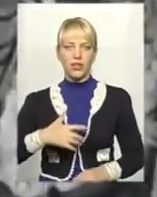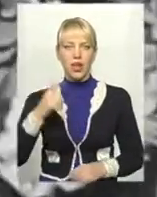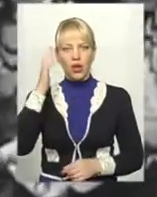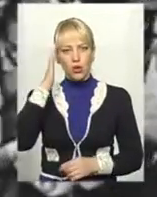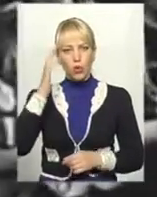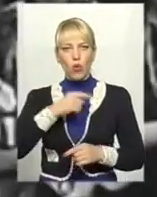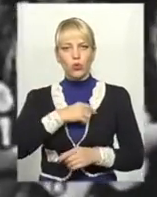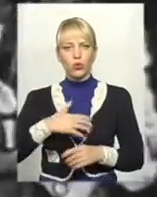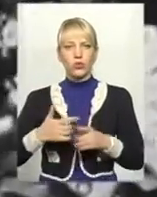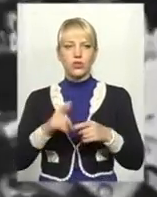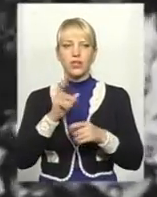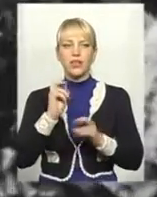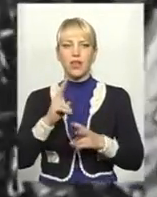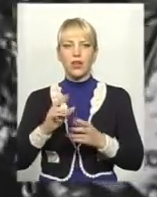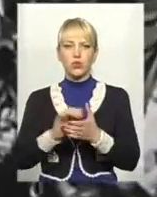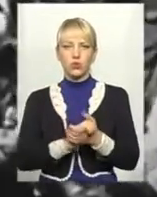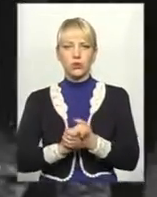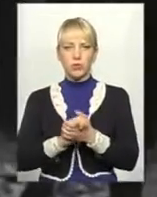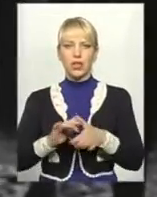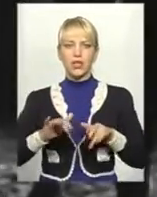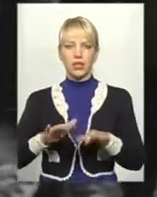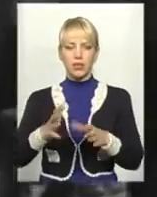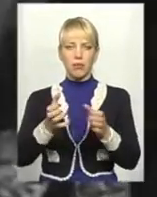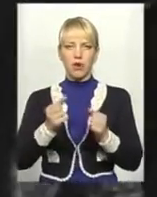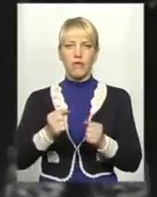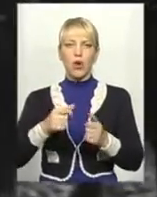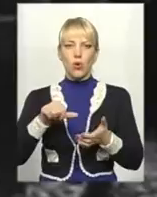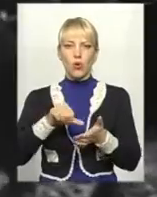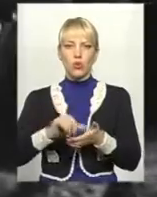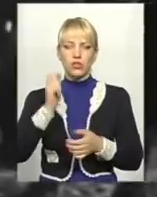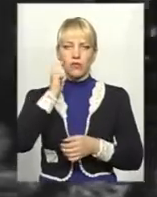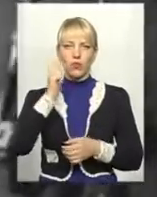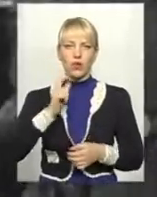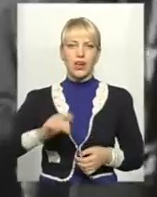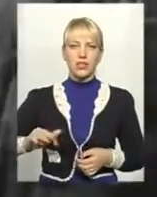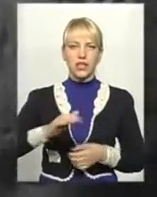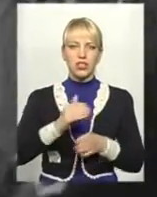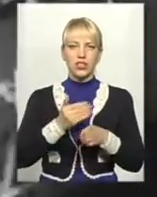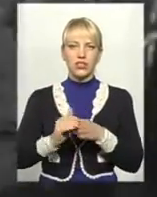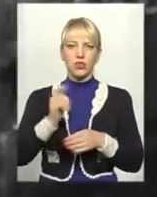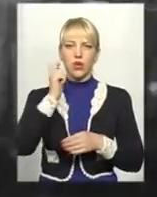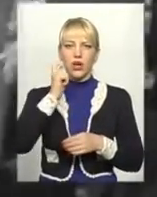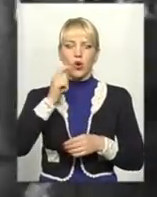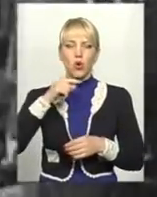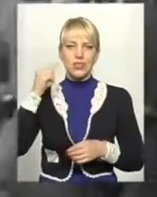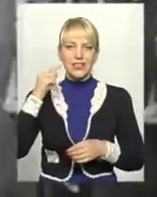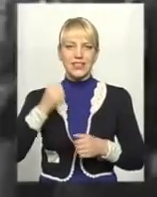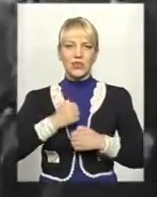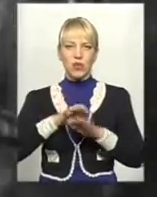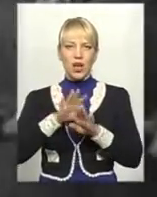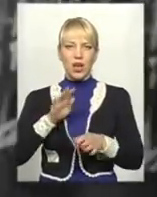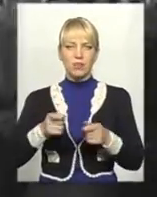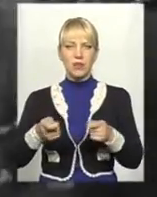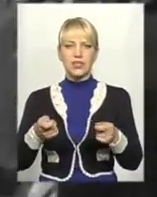Як суспільно-політичний діяч, уже після революції брав активну участь в українізації частин російської армії. Завідував школою